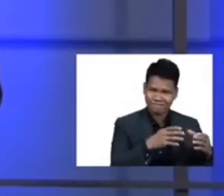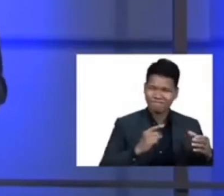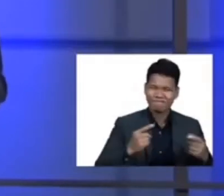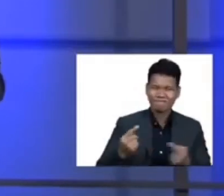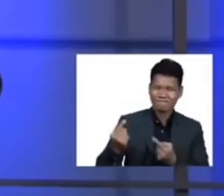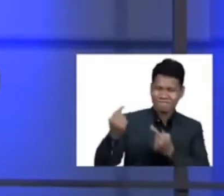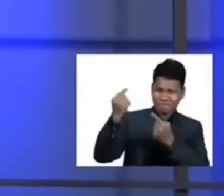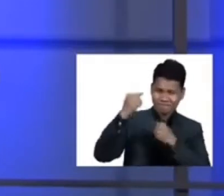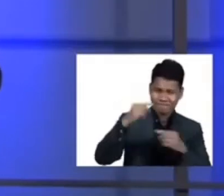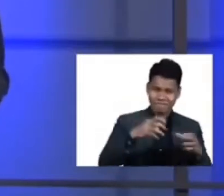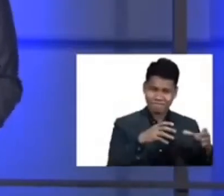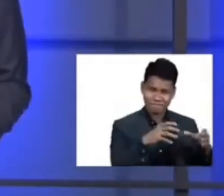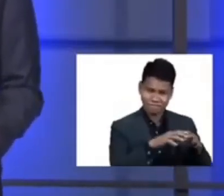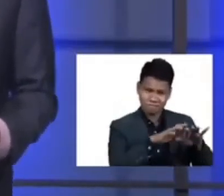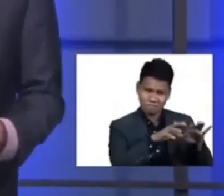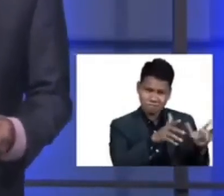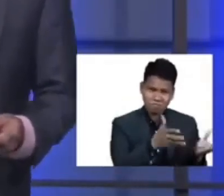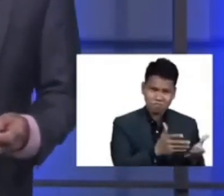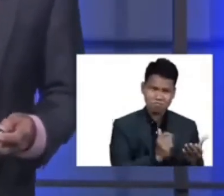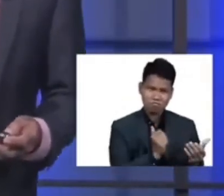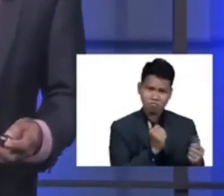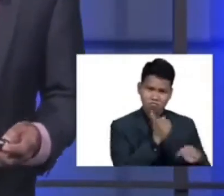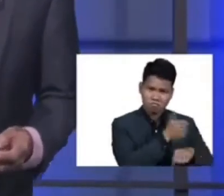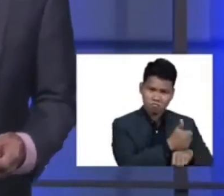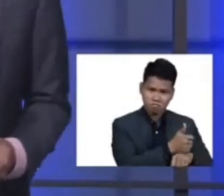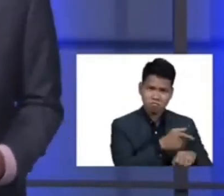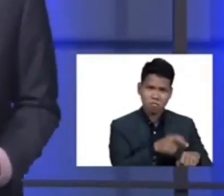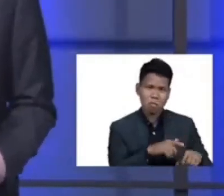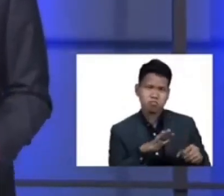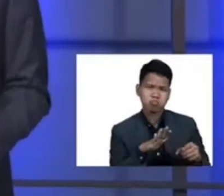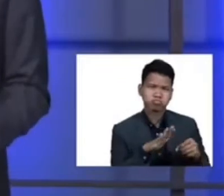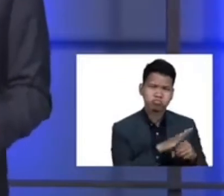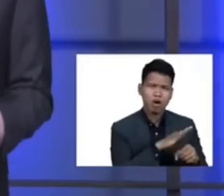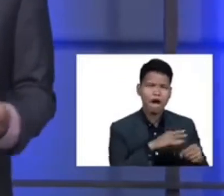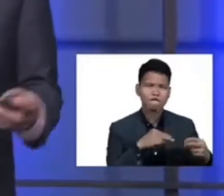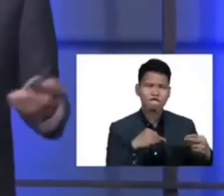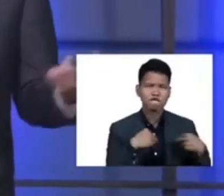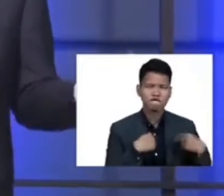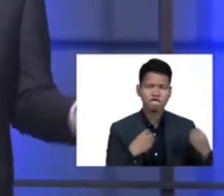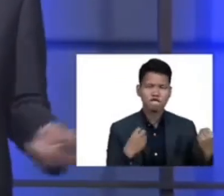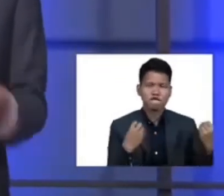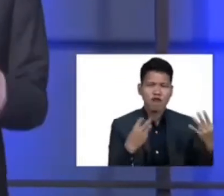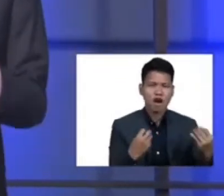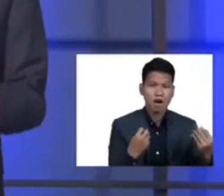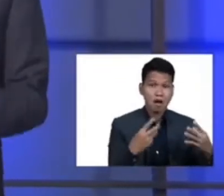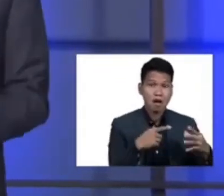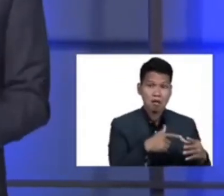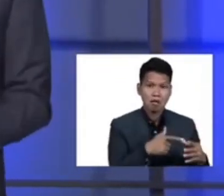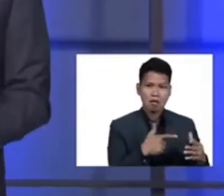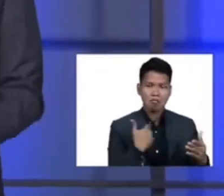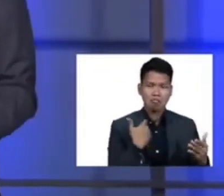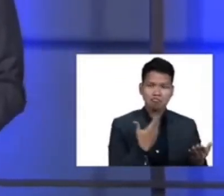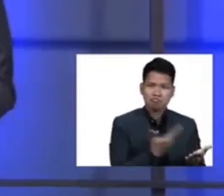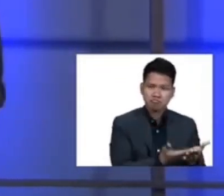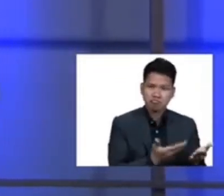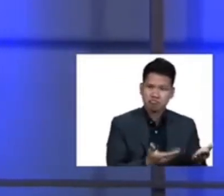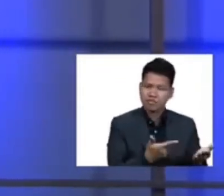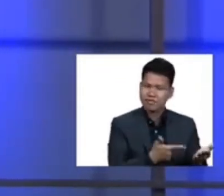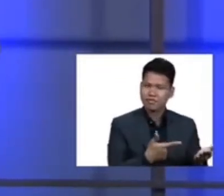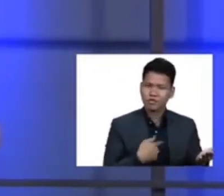Ginawa po niya ang mundo, puno ng lahat ng ating pangangailangan. Kailangan,